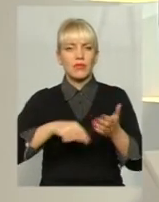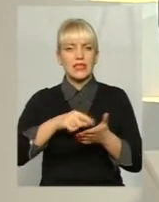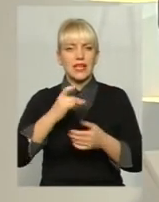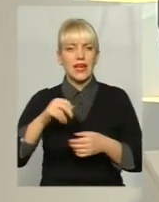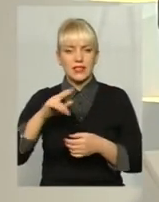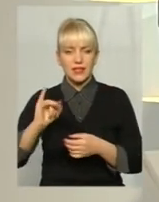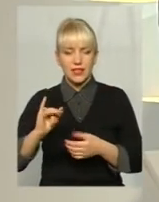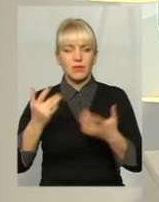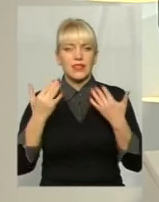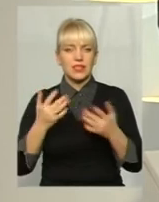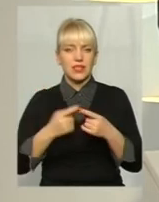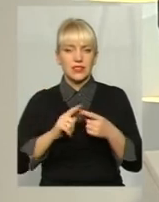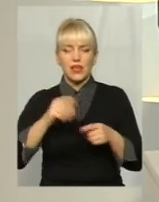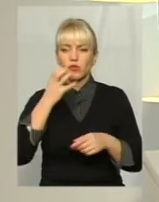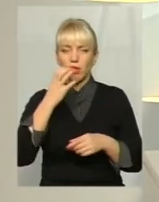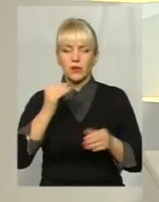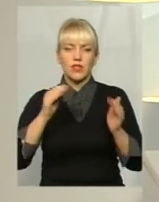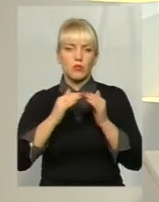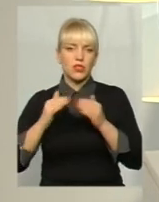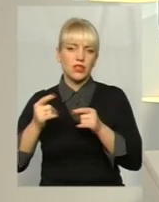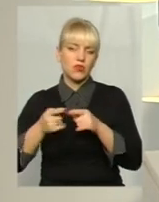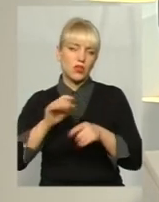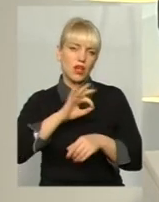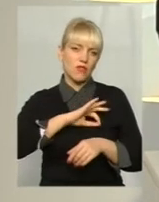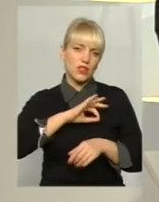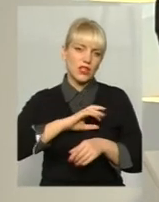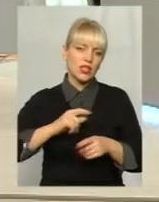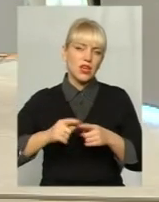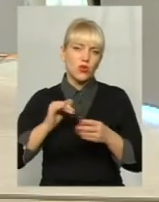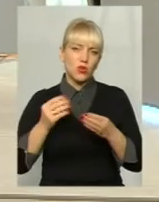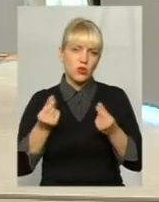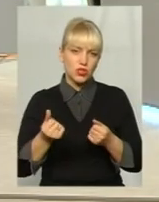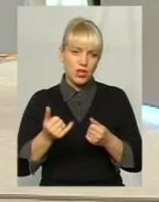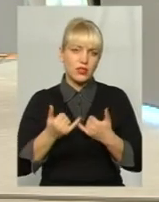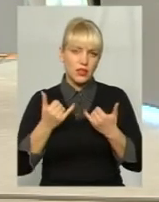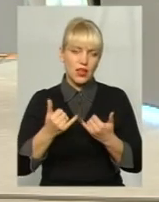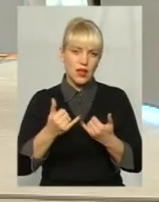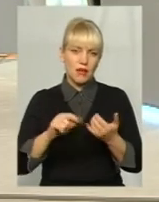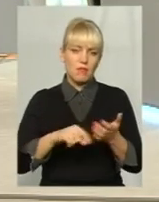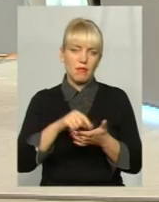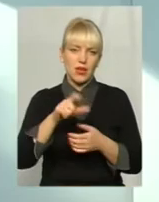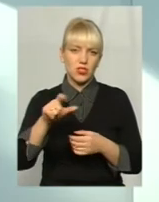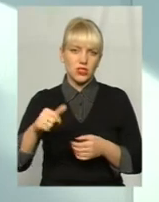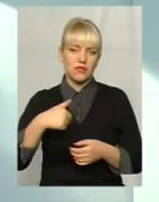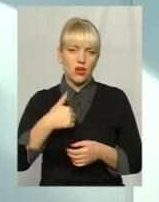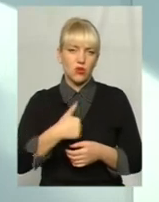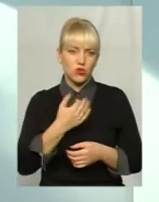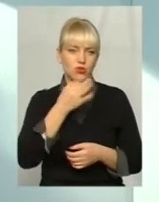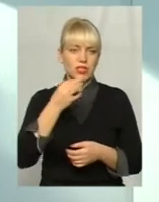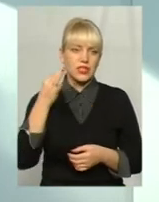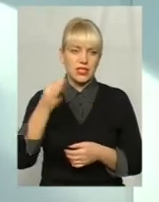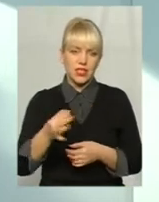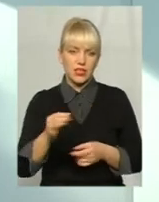наскільки це утеплення будинків, воно ефективне в планних грошах для мешканців? Ну, я хочу сказати, що